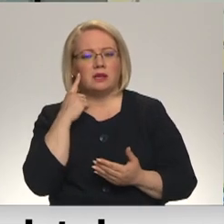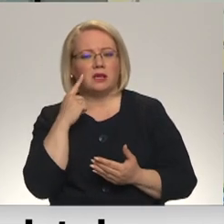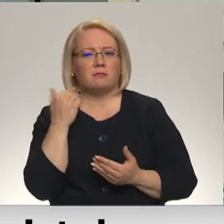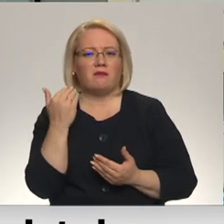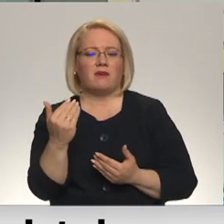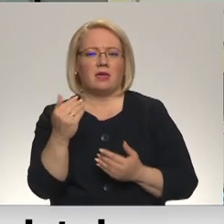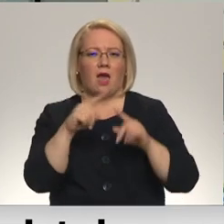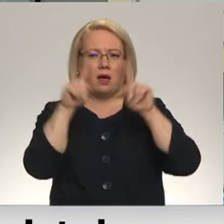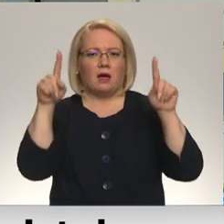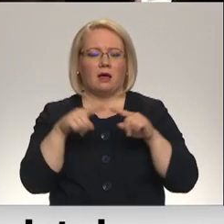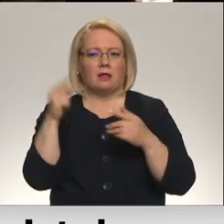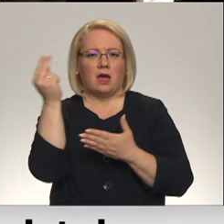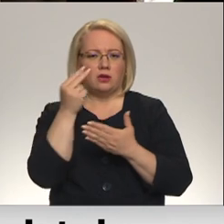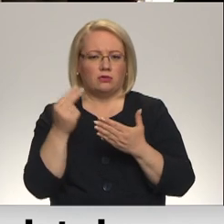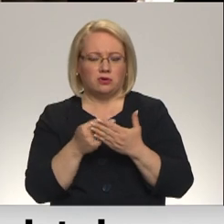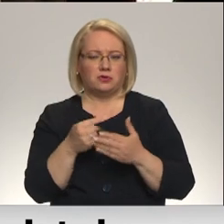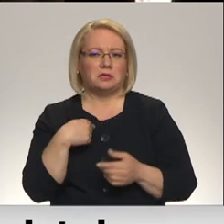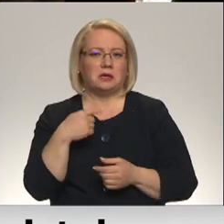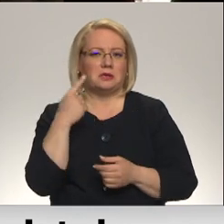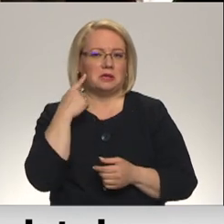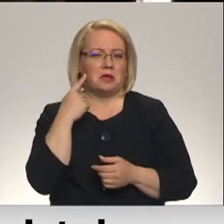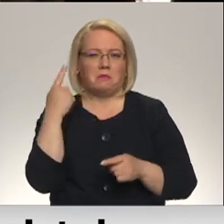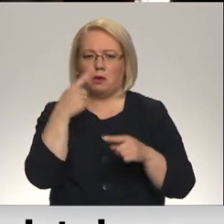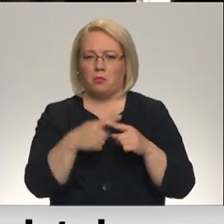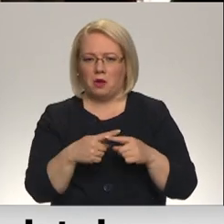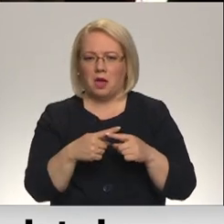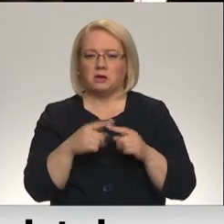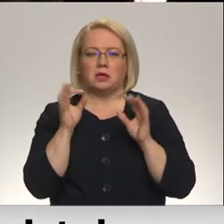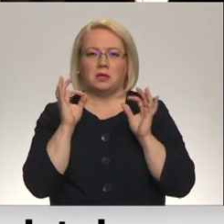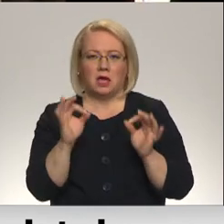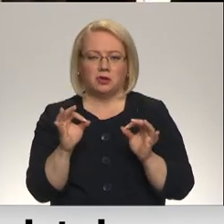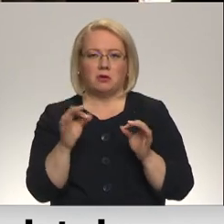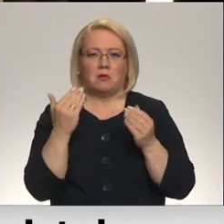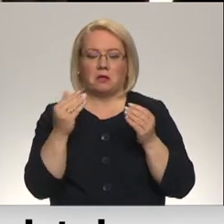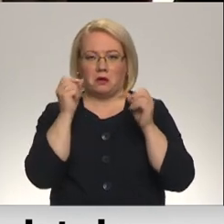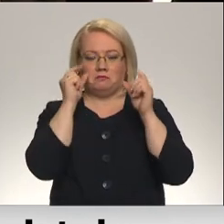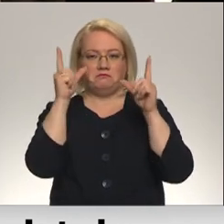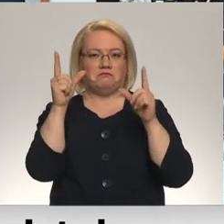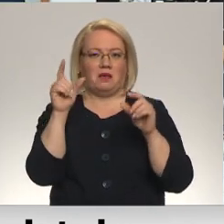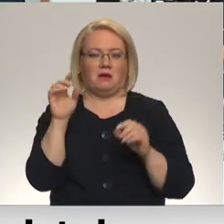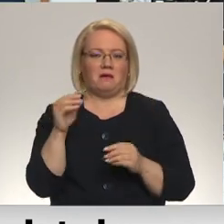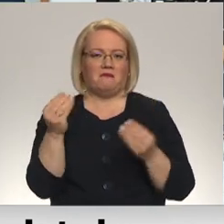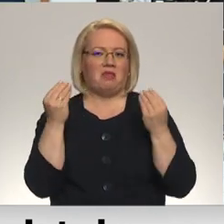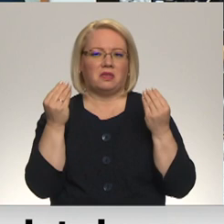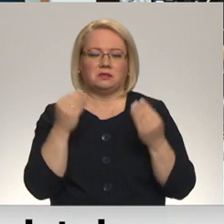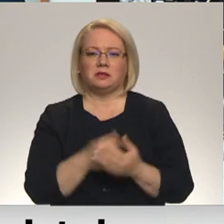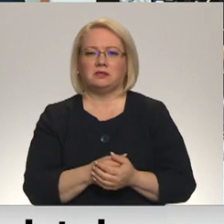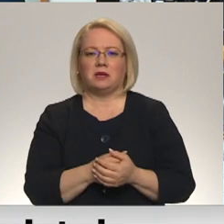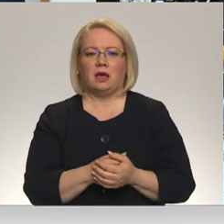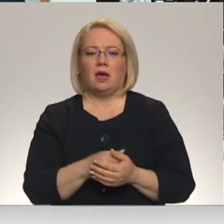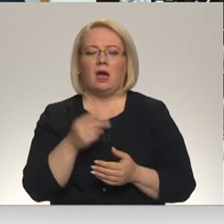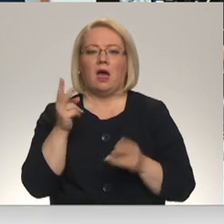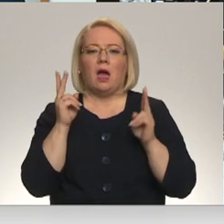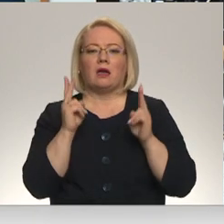uzzināt? Jūsaka, ka par Morais, tieši tā paļdīs plīčam, kurš atverēs jūs fantastiski. Kā es bez rūkam varēs